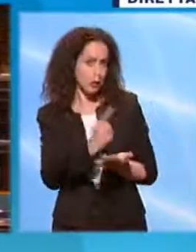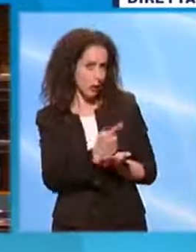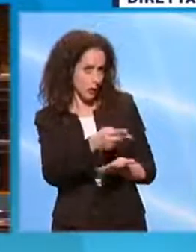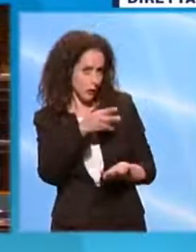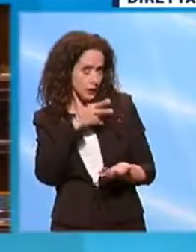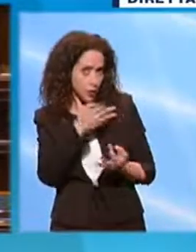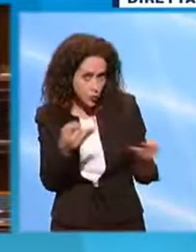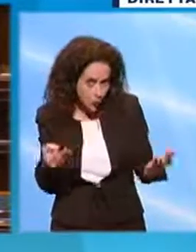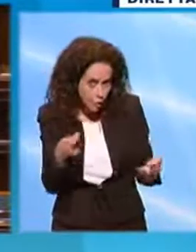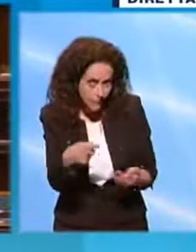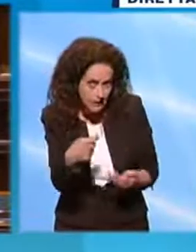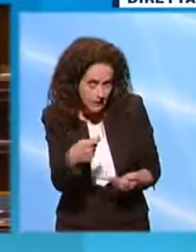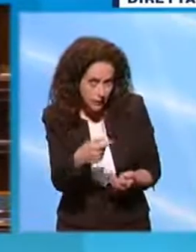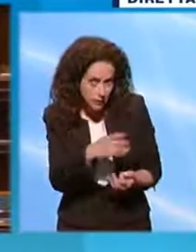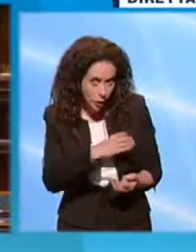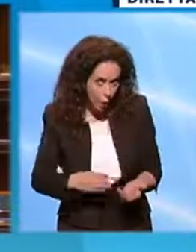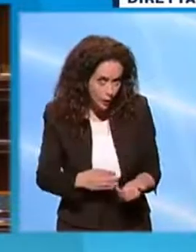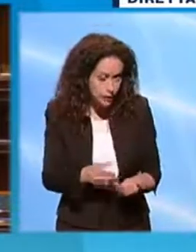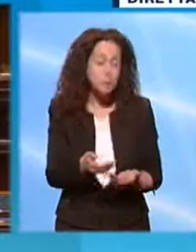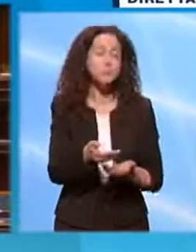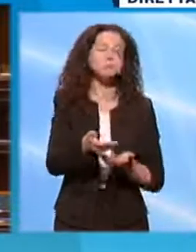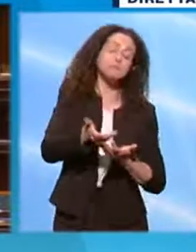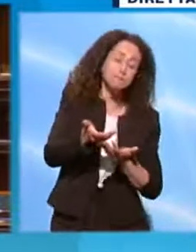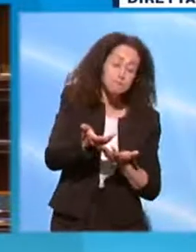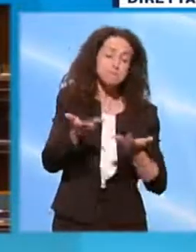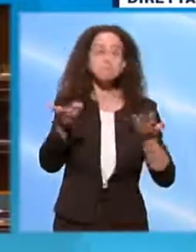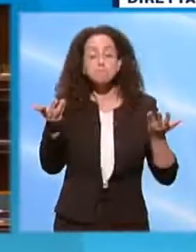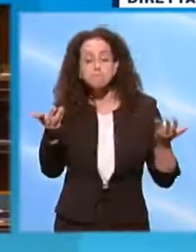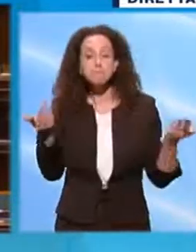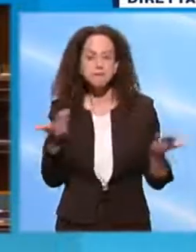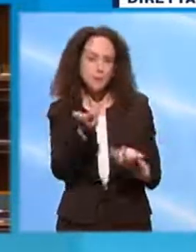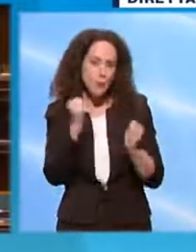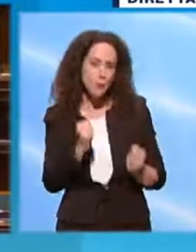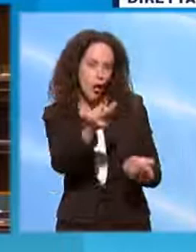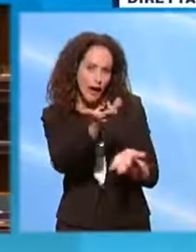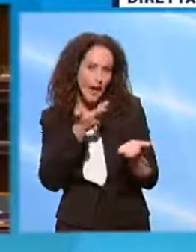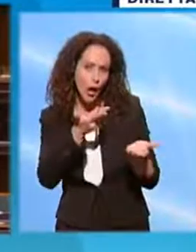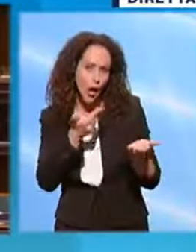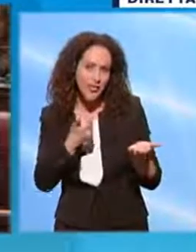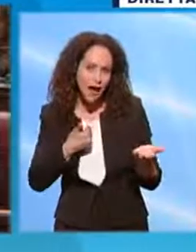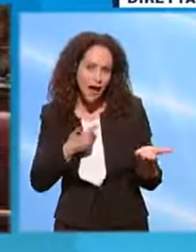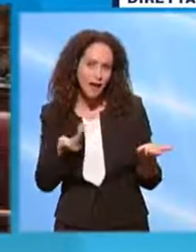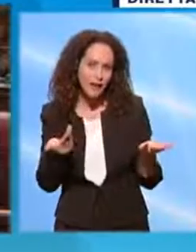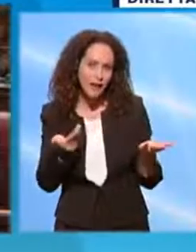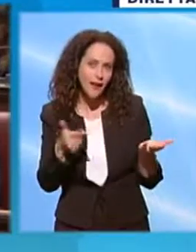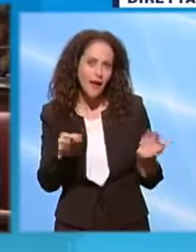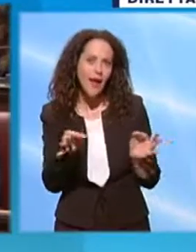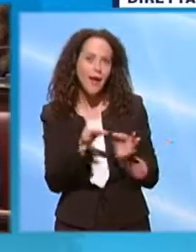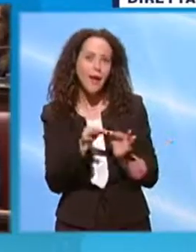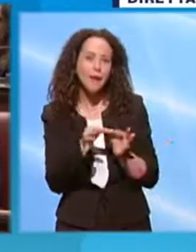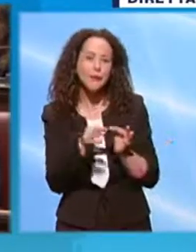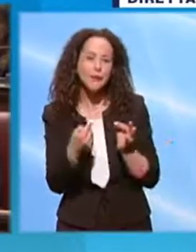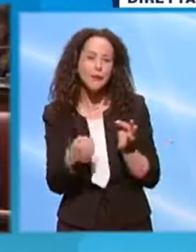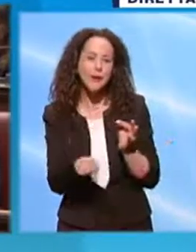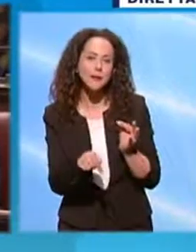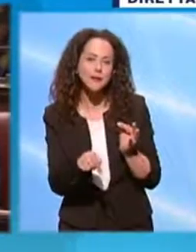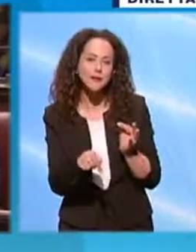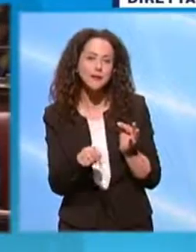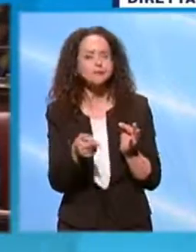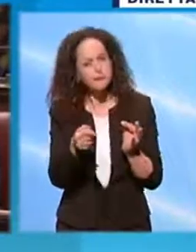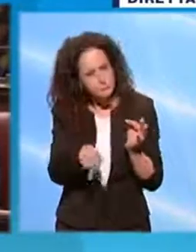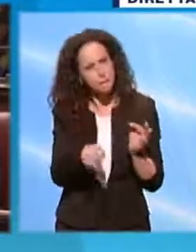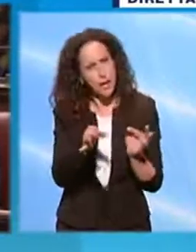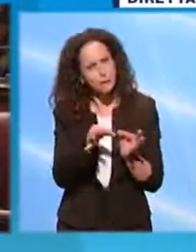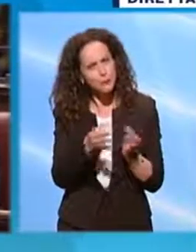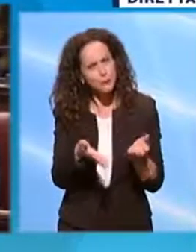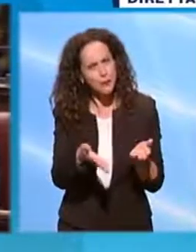giusto Presidente Conte? Allora sa, insomma, a noi non lo può raccontare anche su questo appuntamento, anche su questo